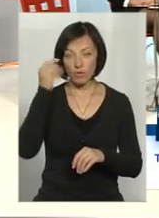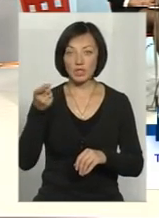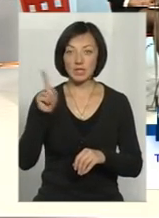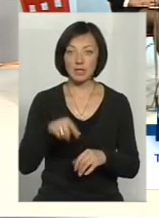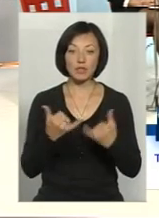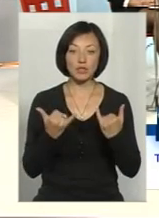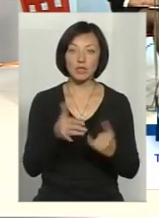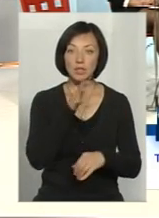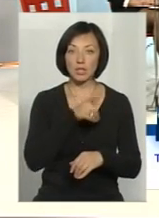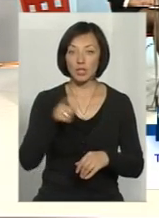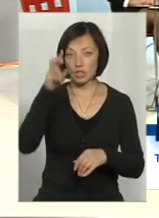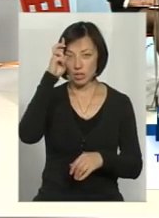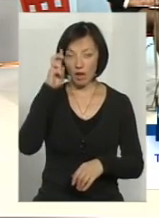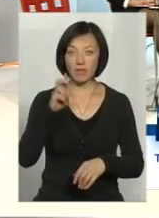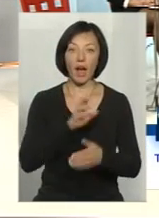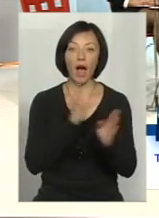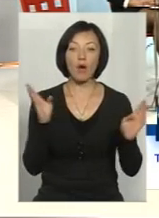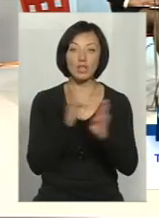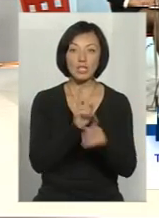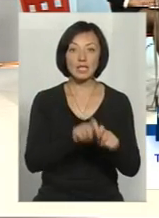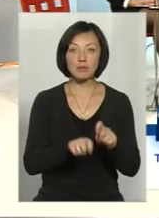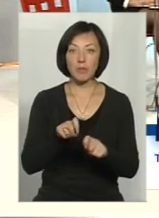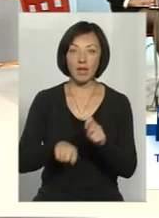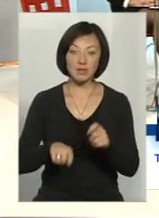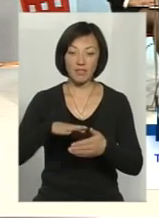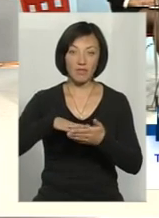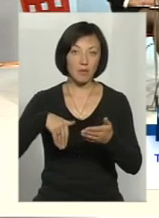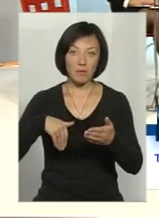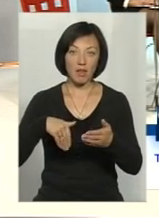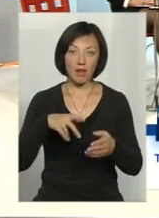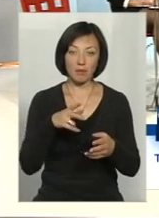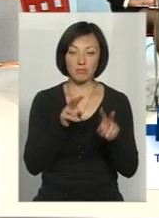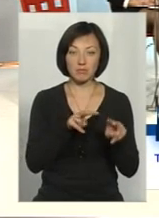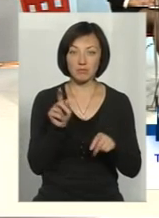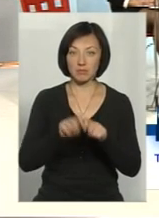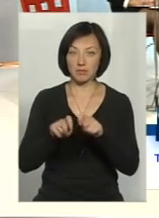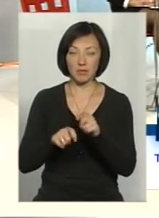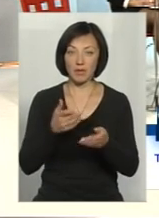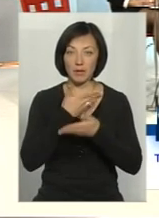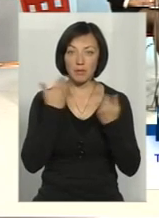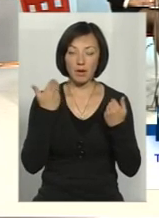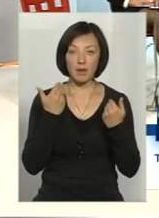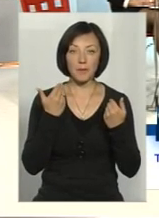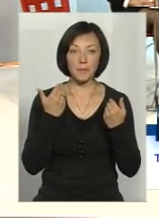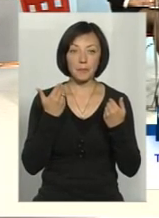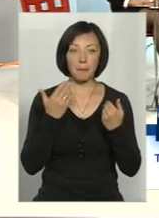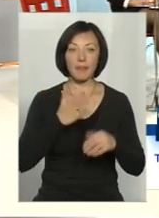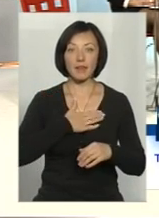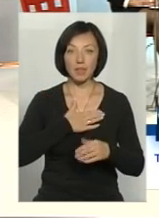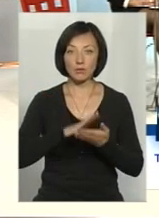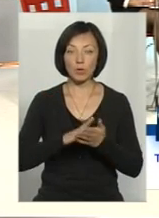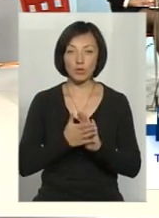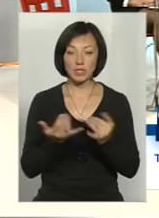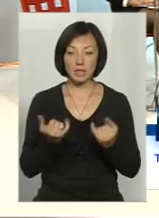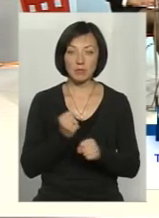що на даний час Державної екологічної інспекції випала як суб'єкт моніторингу, тому що наше положення,